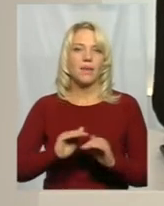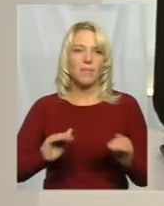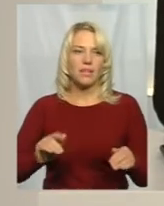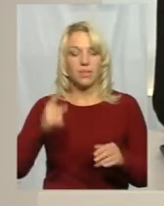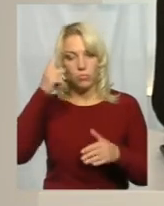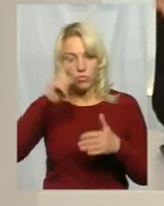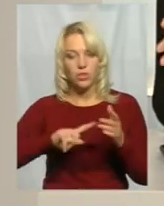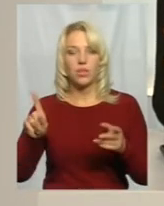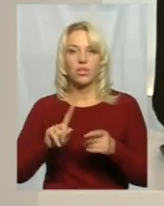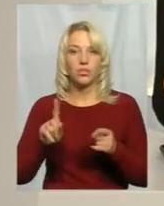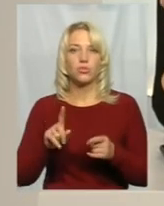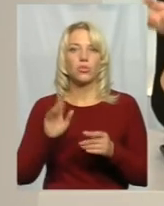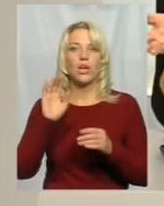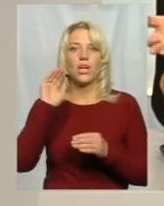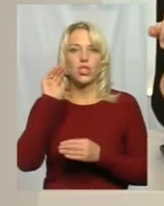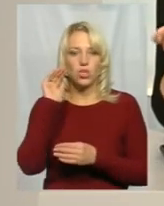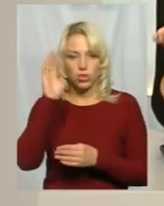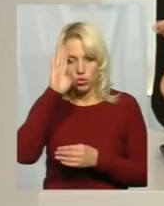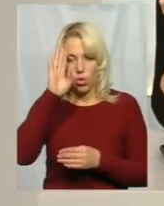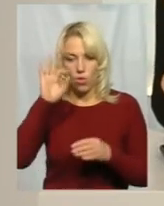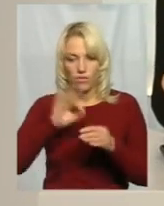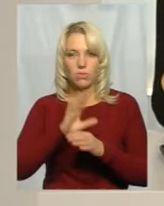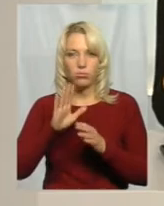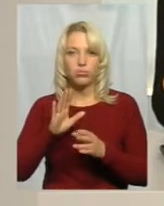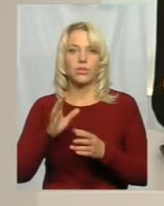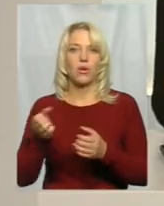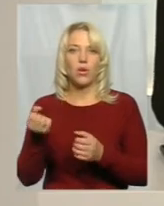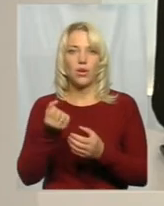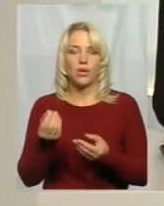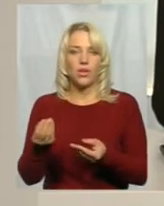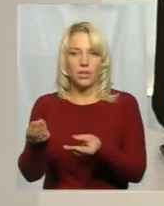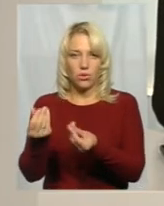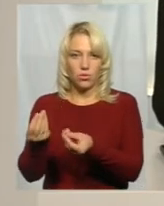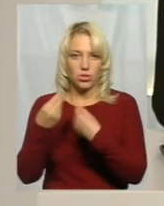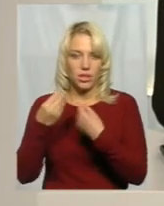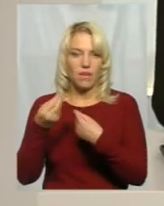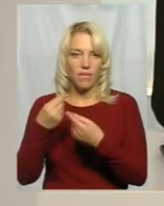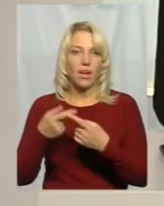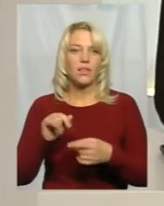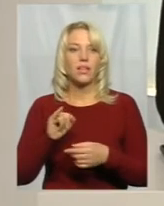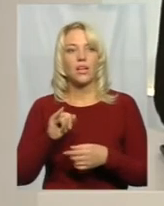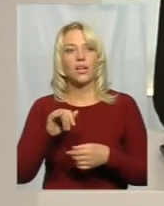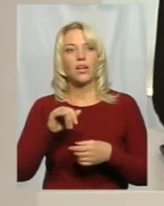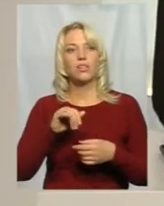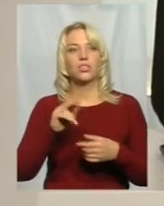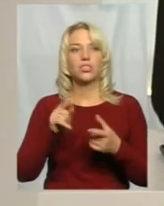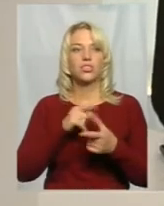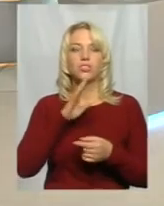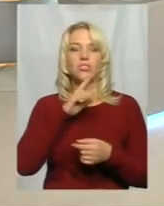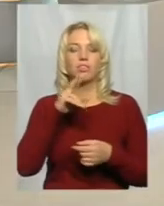дітей, але минули роки, але так не відбувалося. Діти зможуть претендувати на аліменти, чи жінка